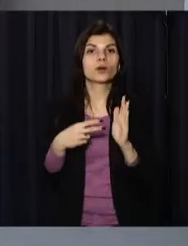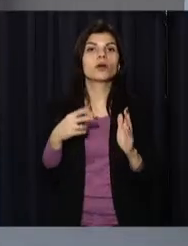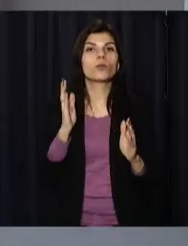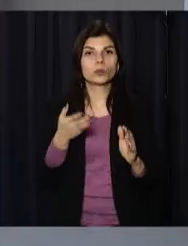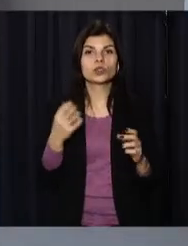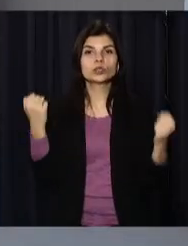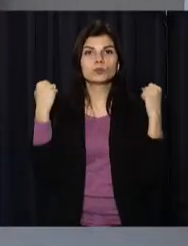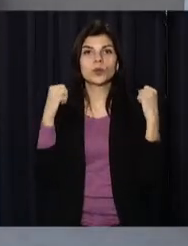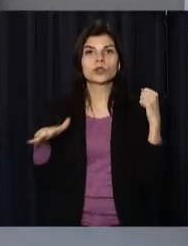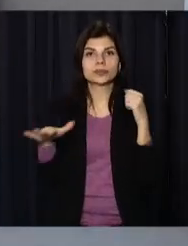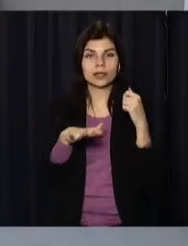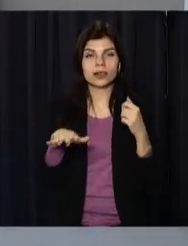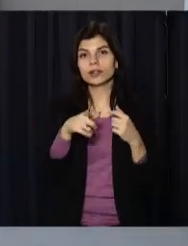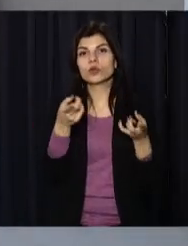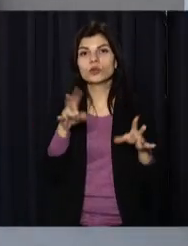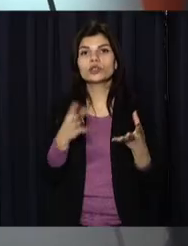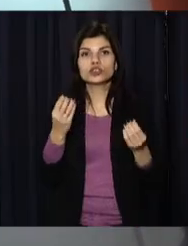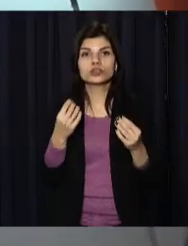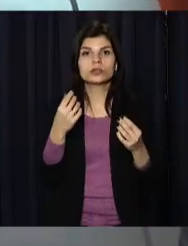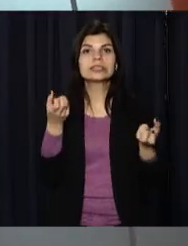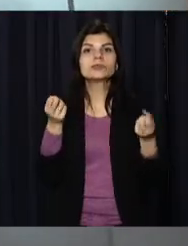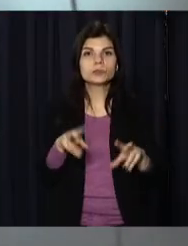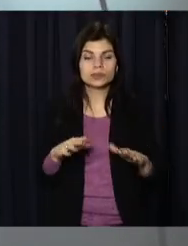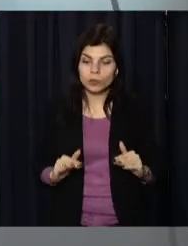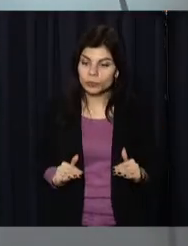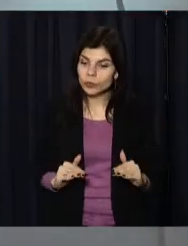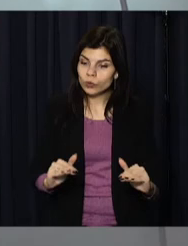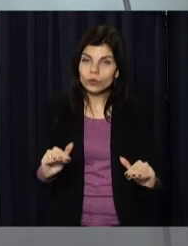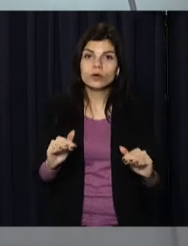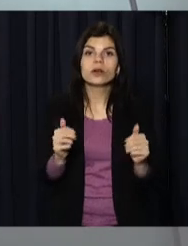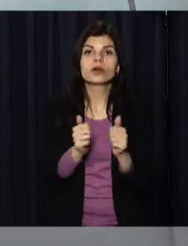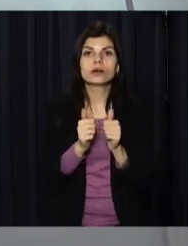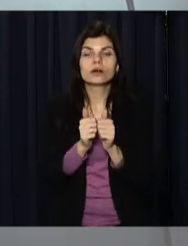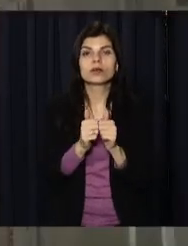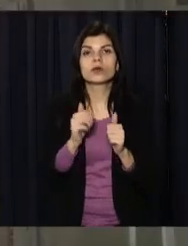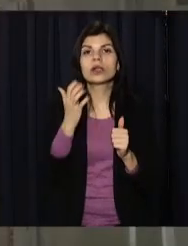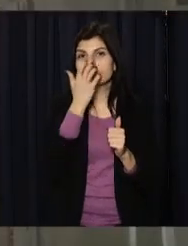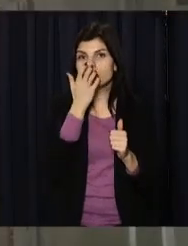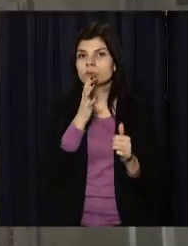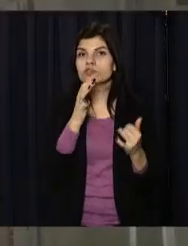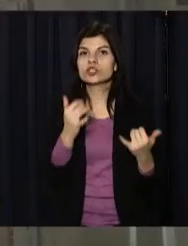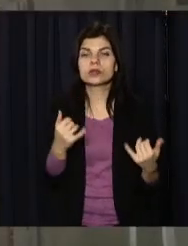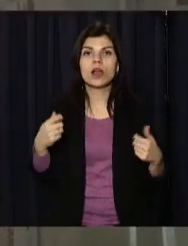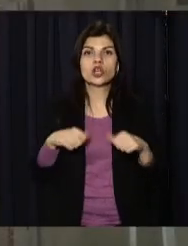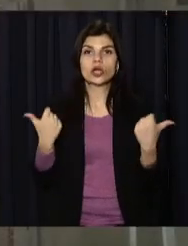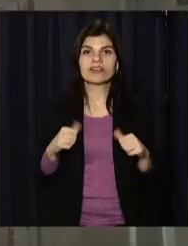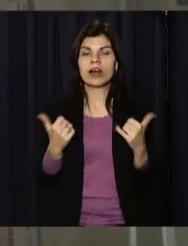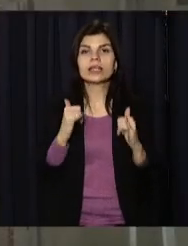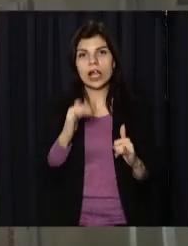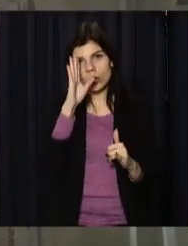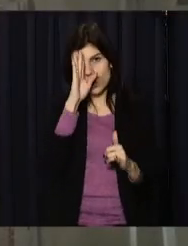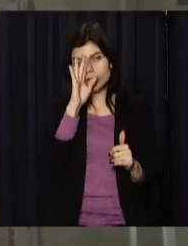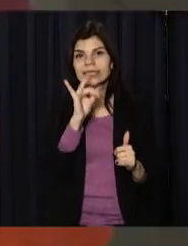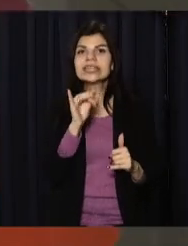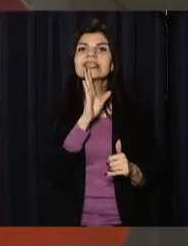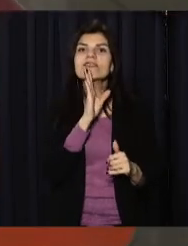спортзалу. У приміщенні залишилося застелити спеціальне покриття. Поряд облаштовують теплі і сучасні роздягальні для хлопчиків